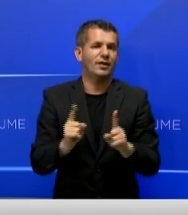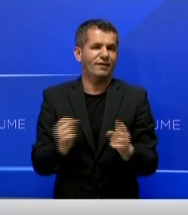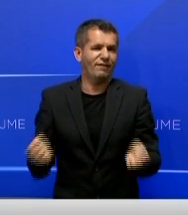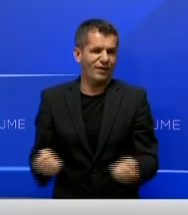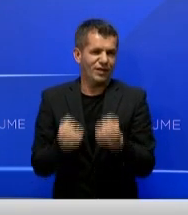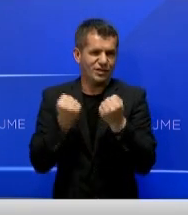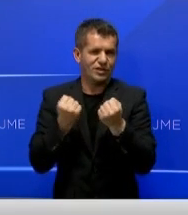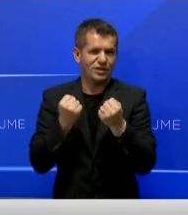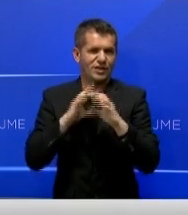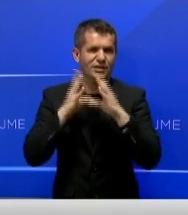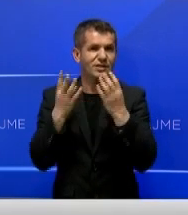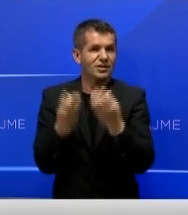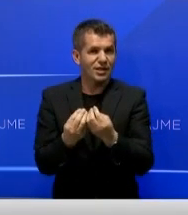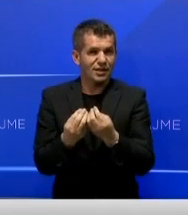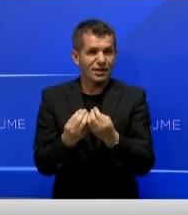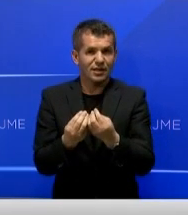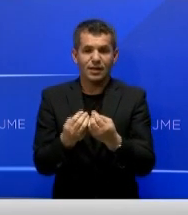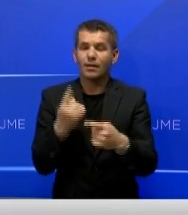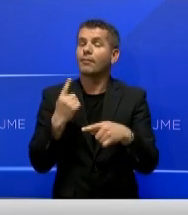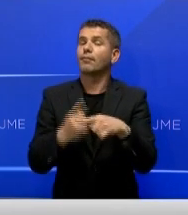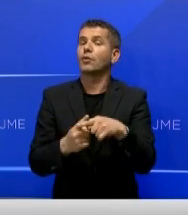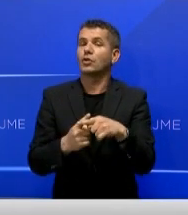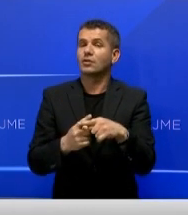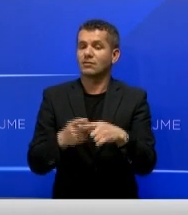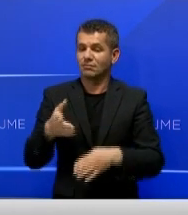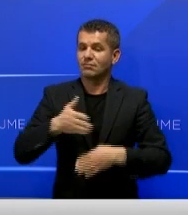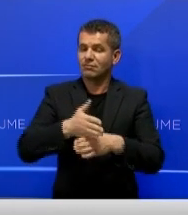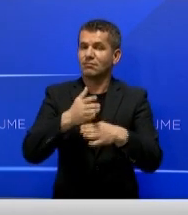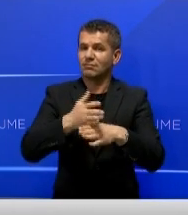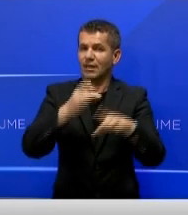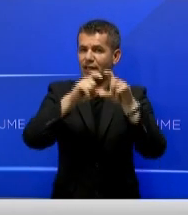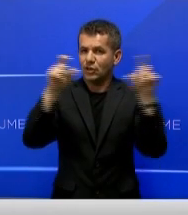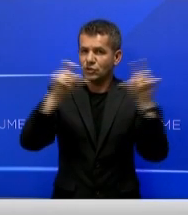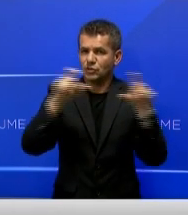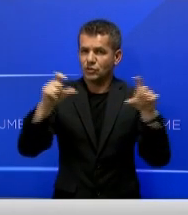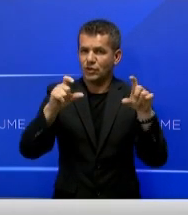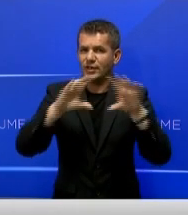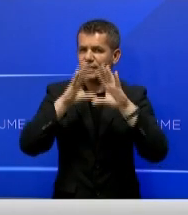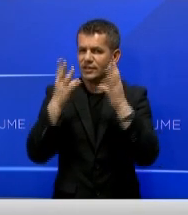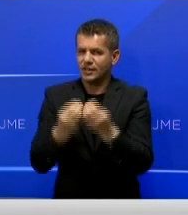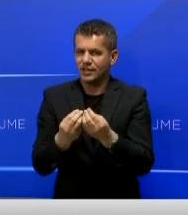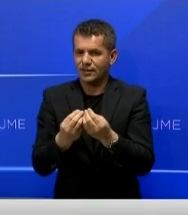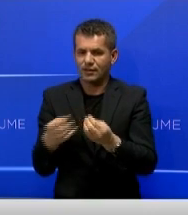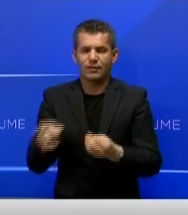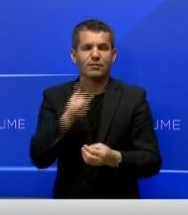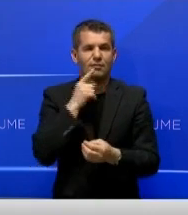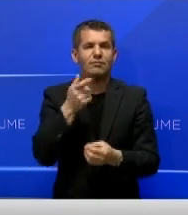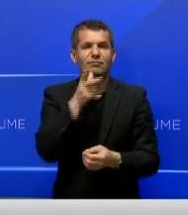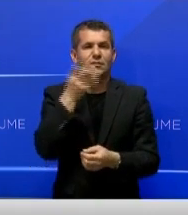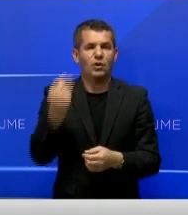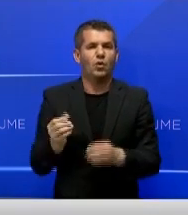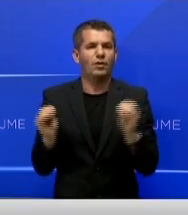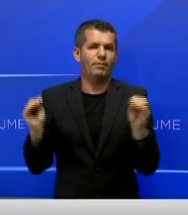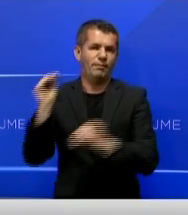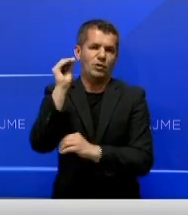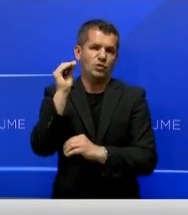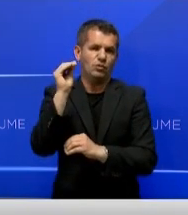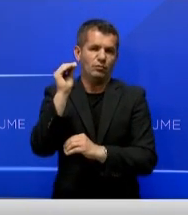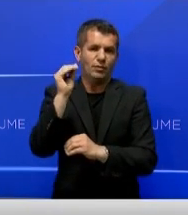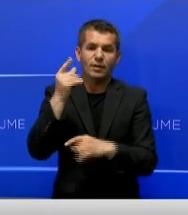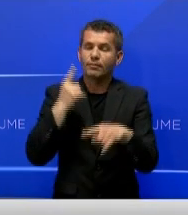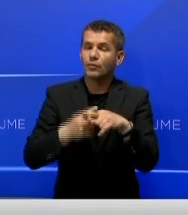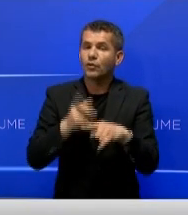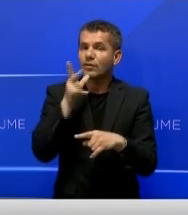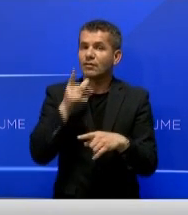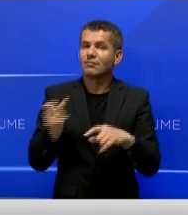me cilën përpërbalën duke kërkuar mbështetjen institucionale për plëcimin e kërkesave të tyre. Rritja e pagës infermjerve dhe rritja e